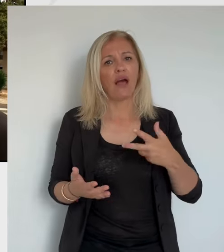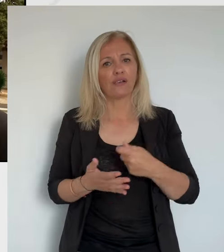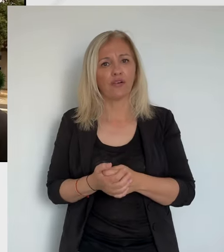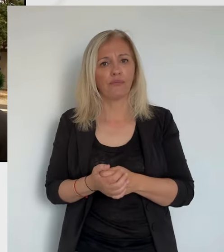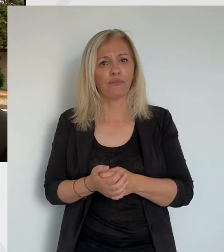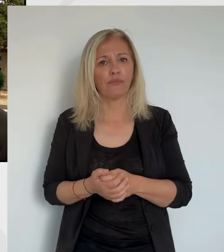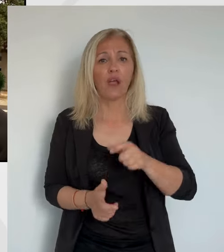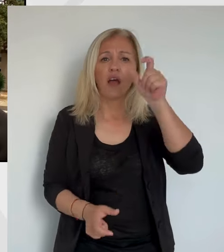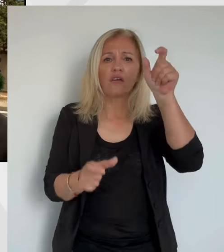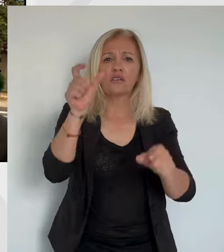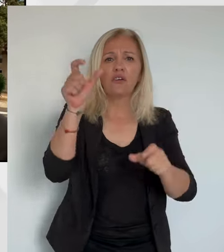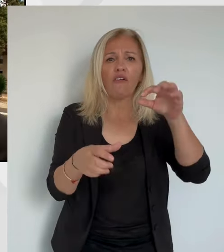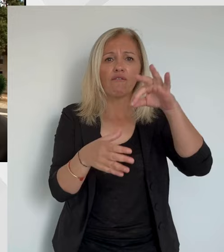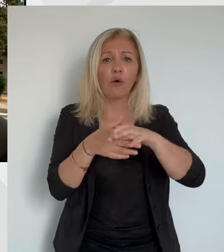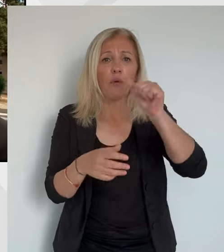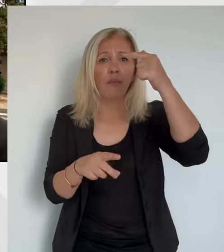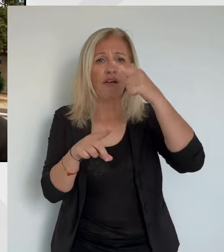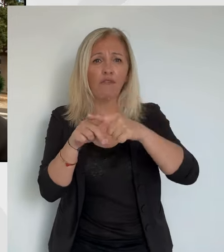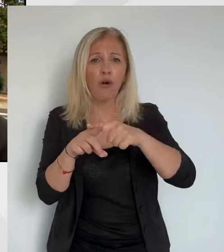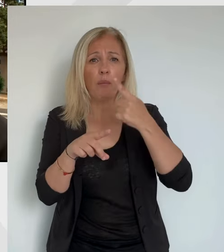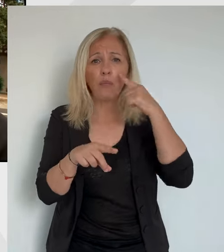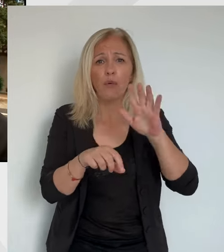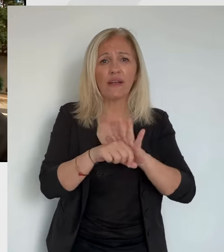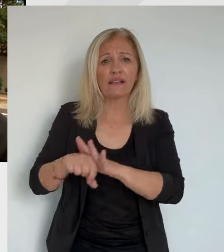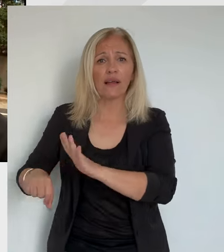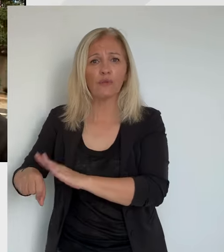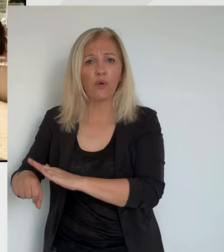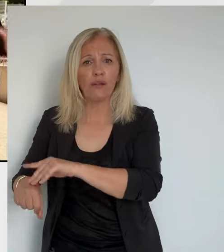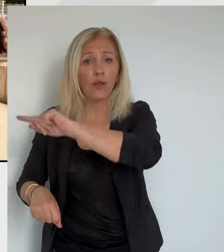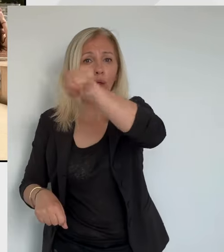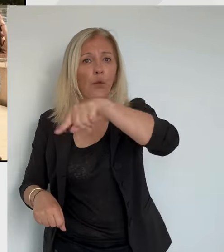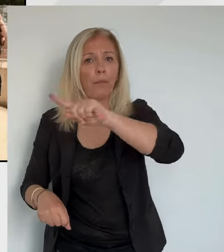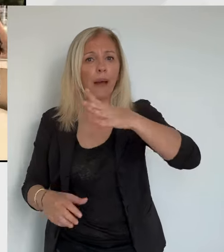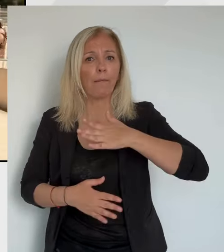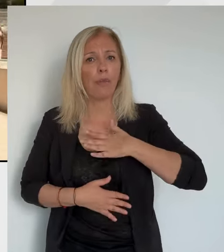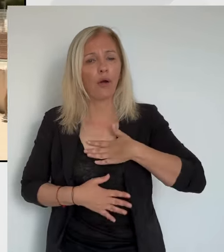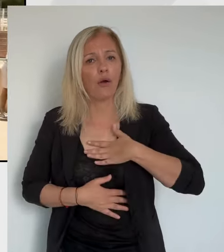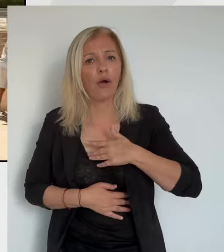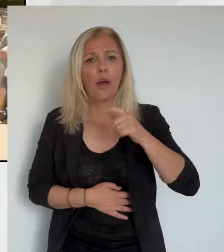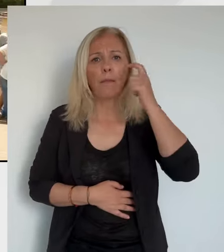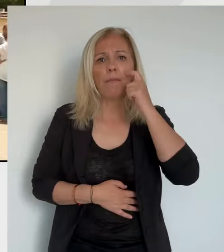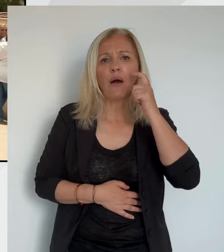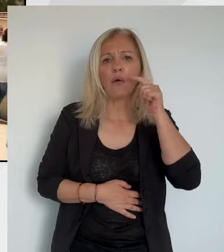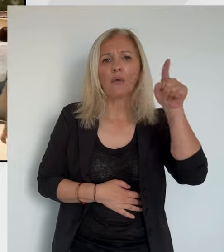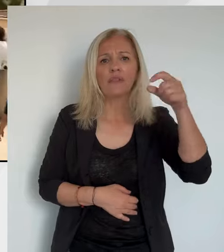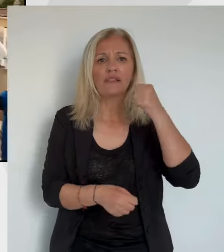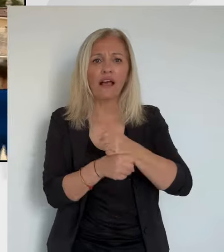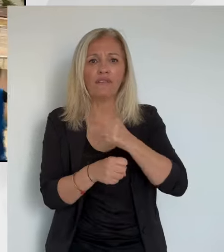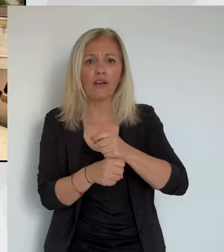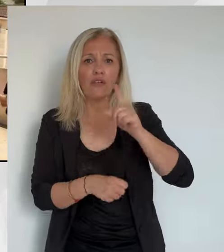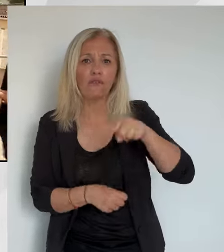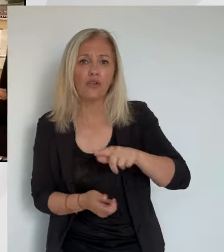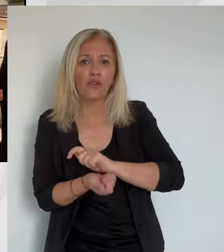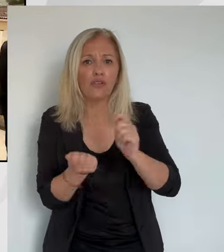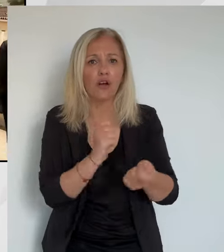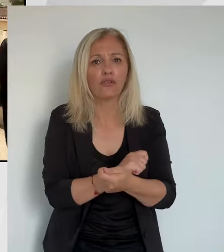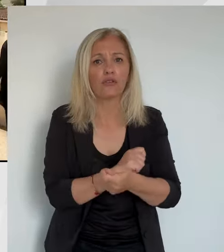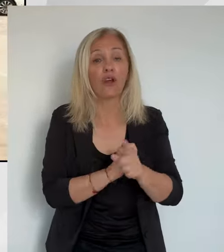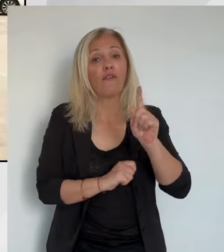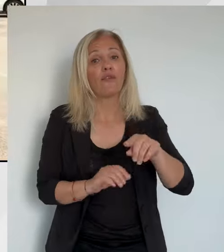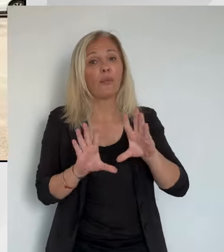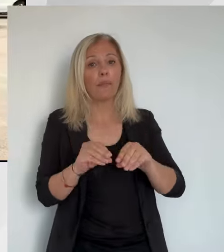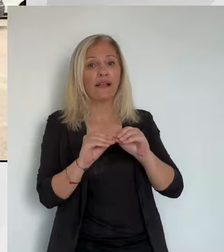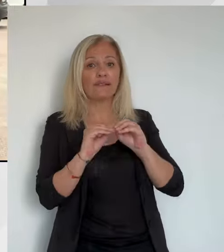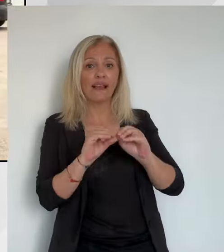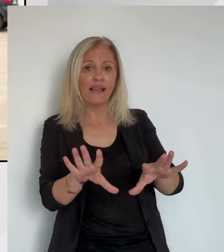attirer les jeunes,'est de faire des TikTok. Ça a marché pour lui. Dans toutes nos interviews, le thème de l'immigration revient